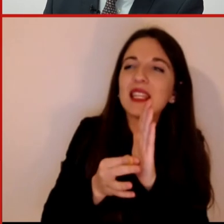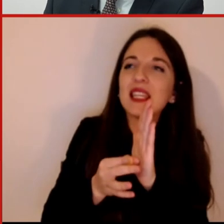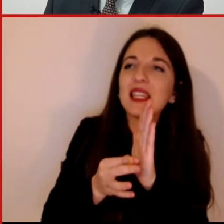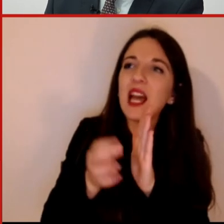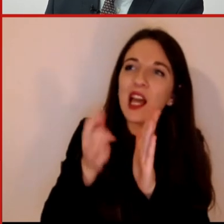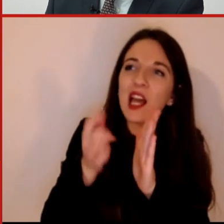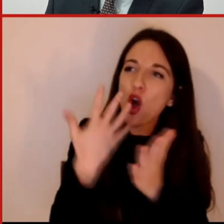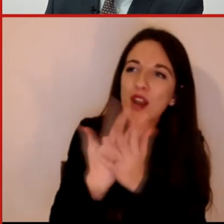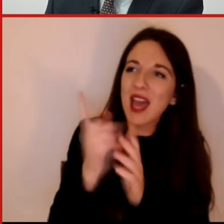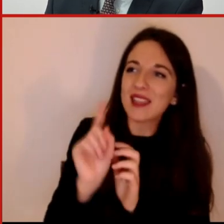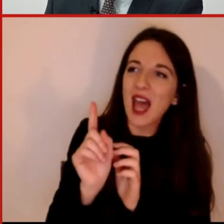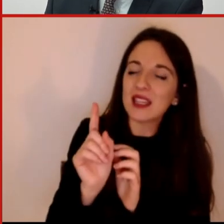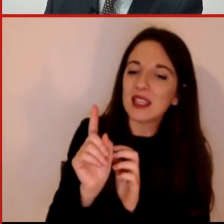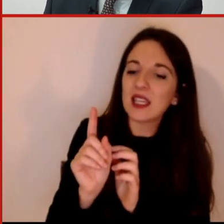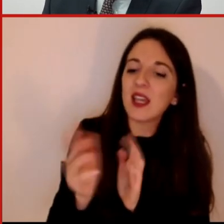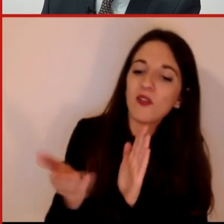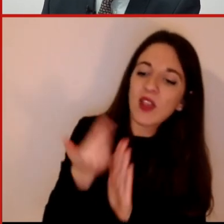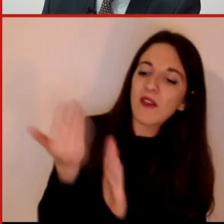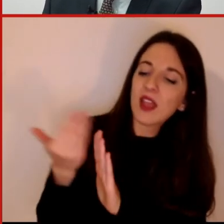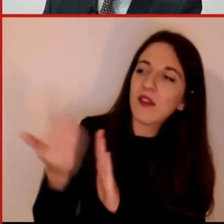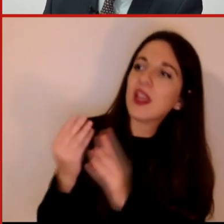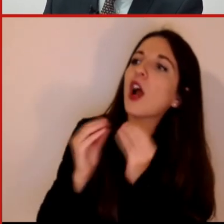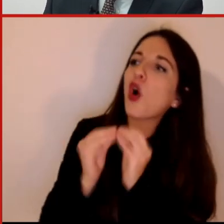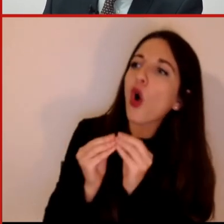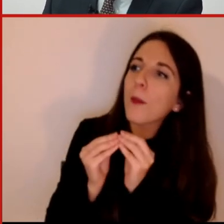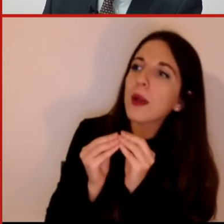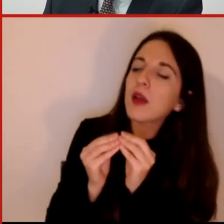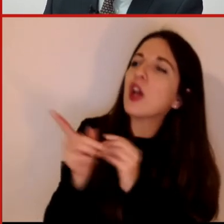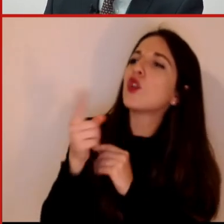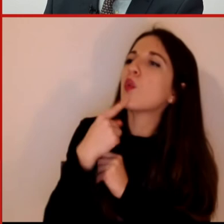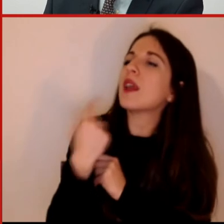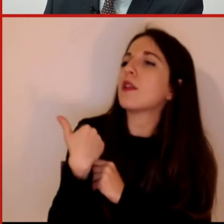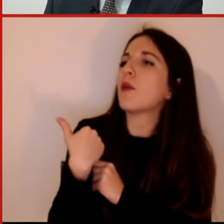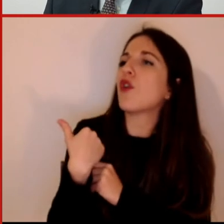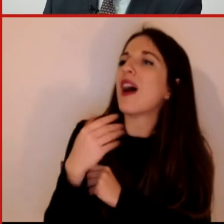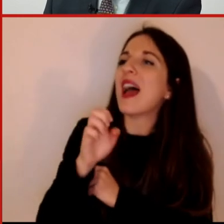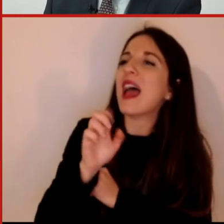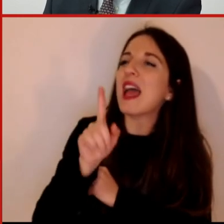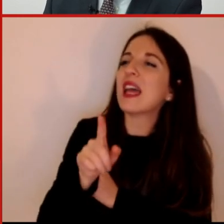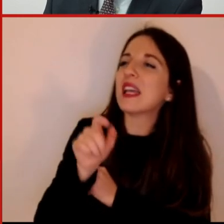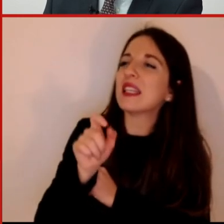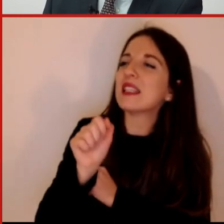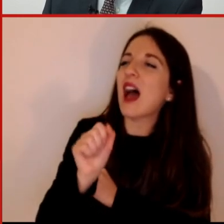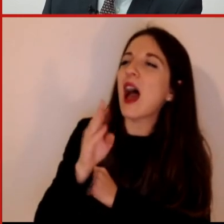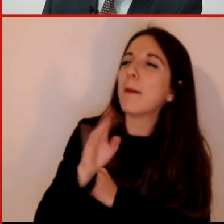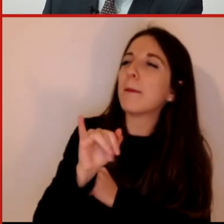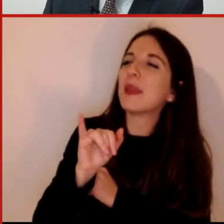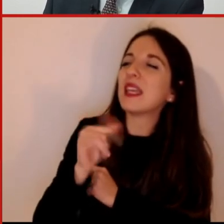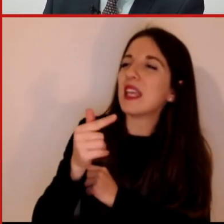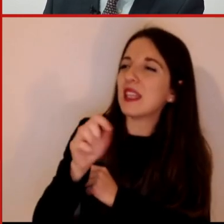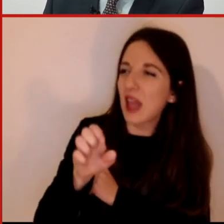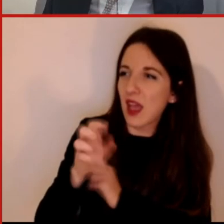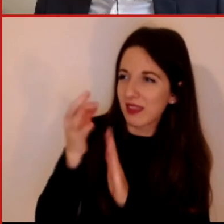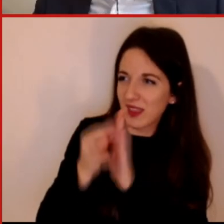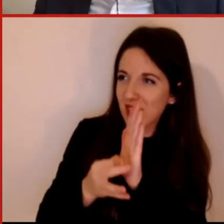Ecco, lei ha citato gli exabyte di dati che ogni anno produciamo e che aumentano costantemente ma poi alla